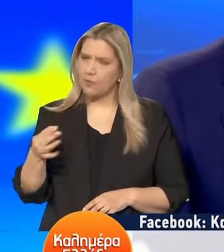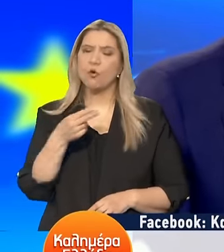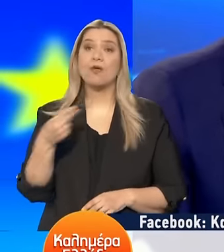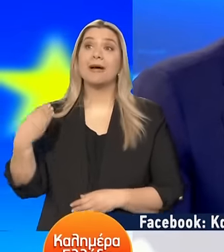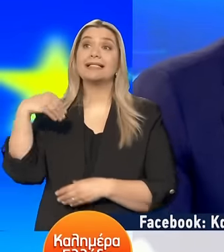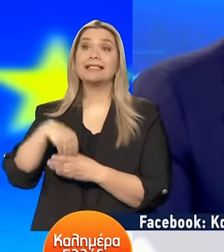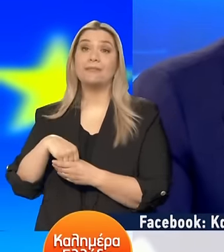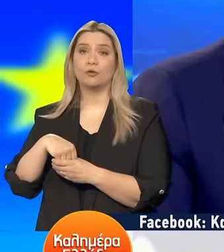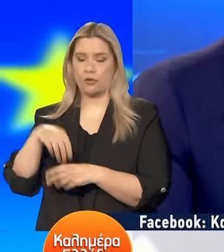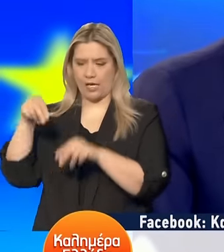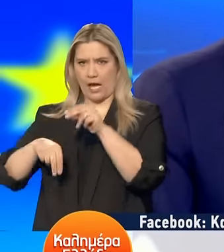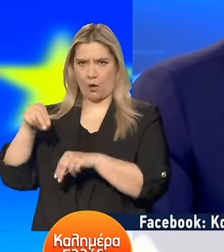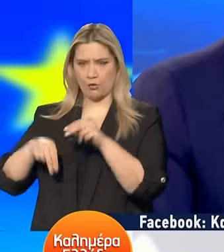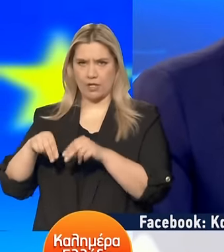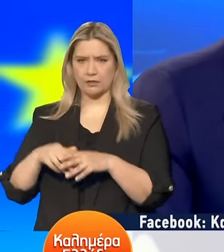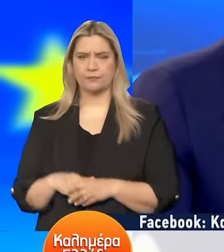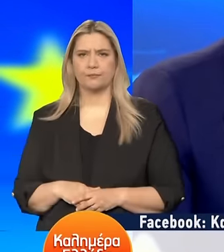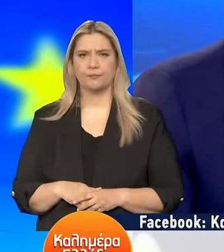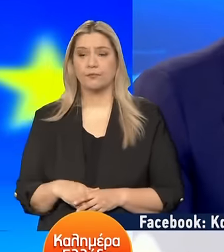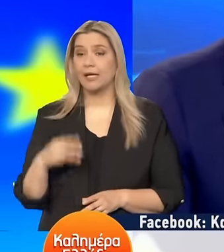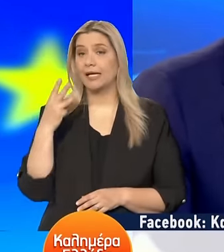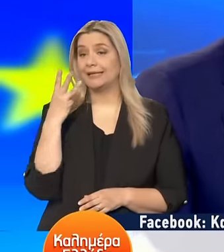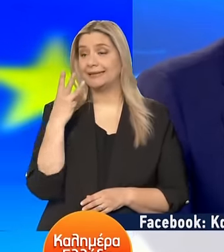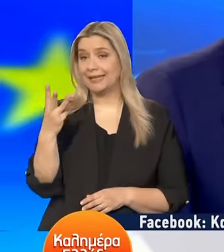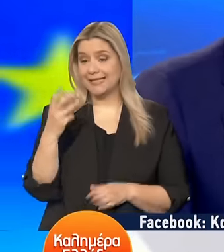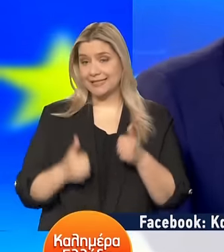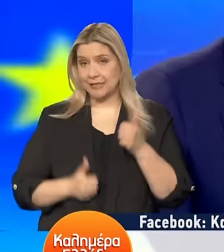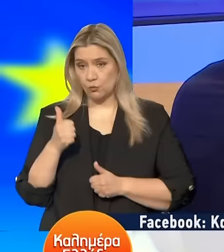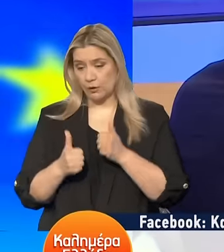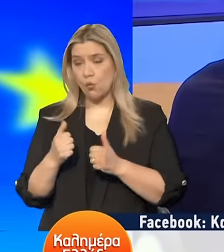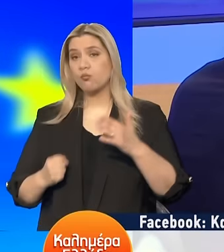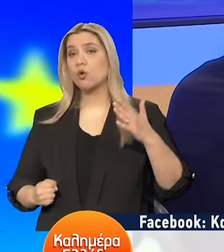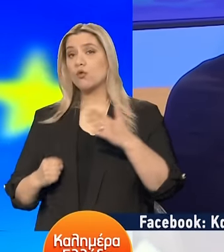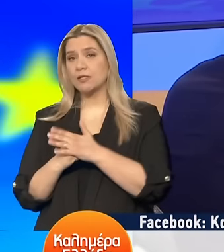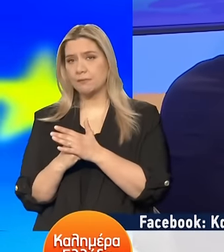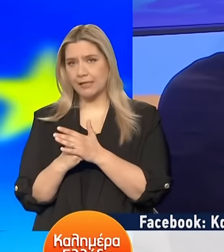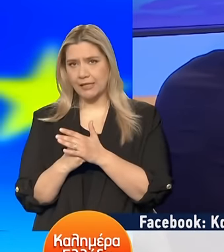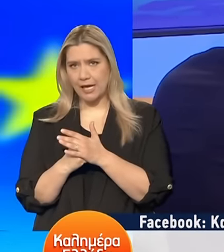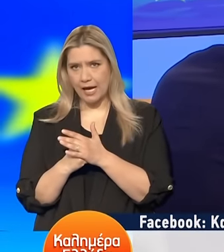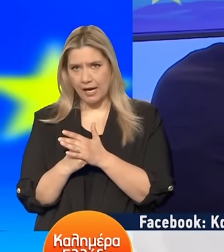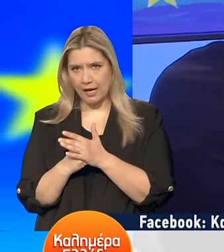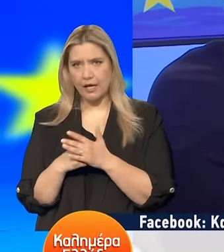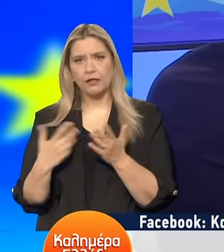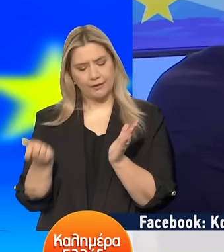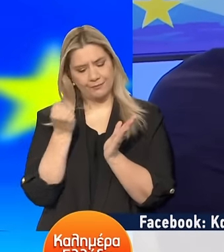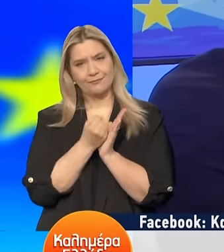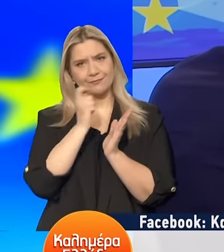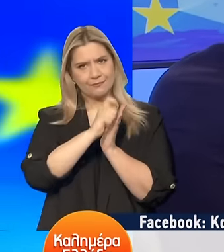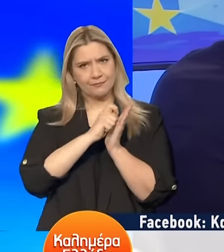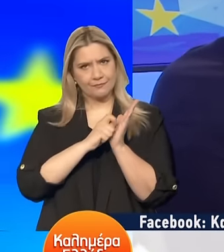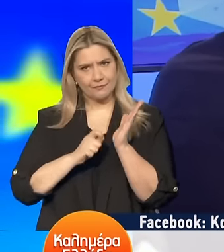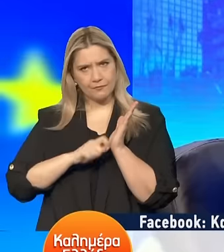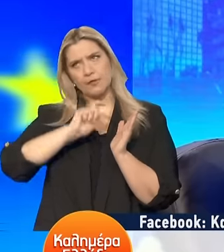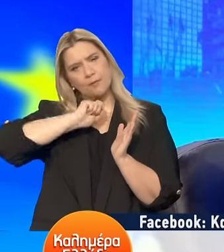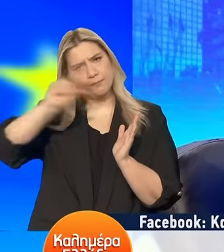Να θυμίσουμε ότι στις τρεις του μήνα Λίγη η προθεσμία αποστολής Επιστροφής των φακέλων της επιστολικής ψήφου